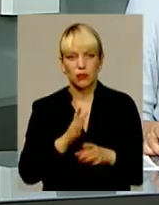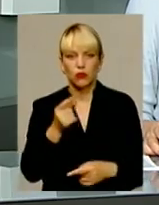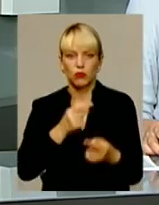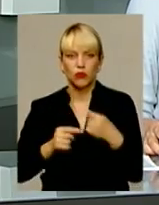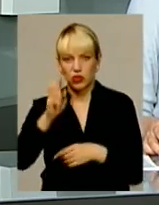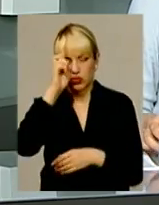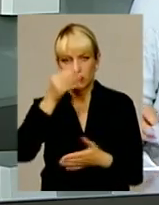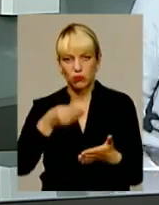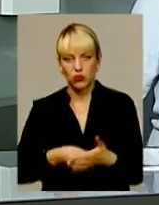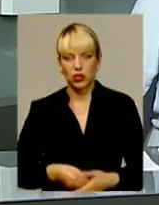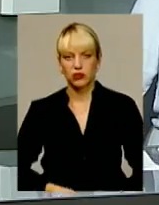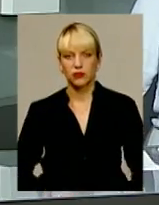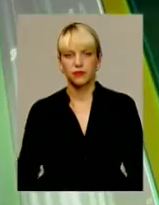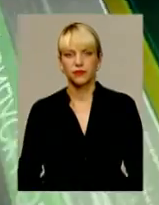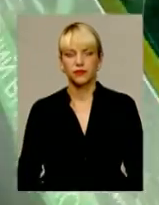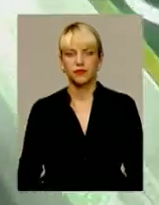державного бюджету.